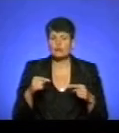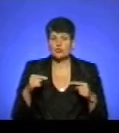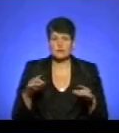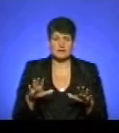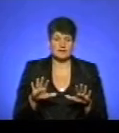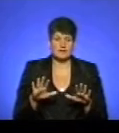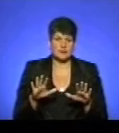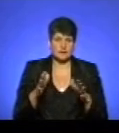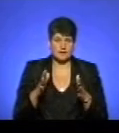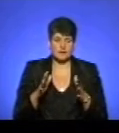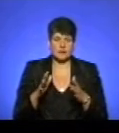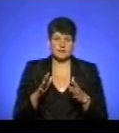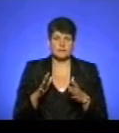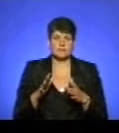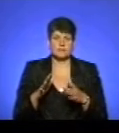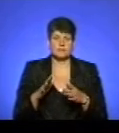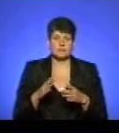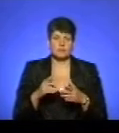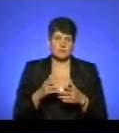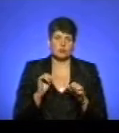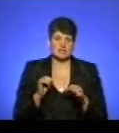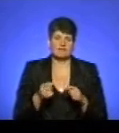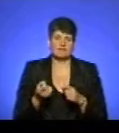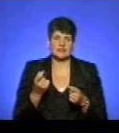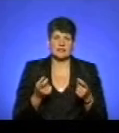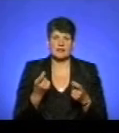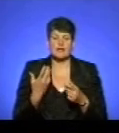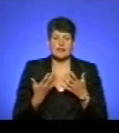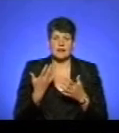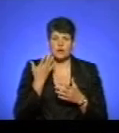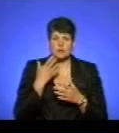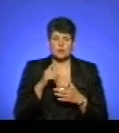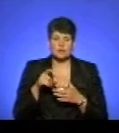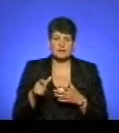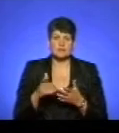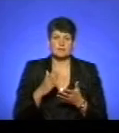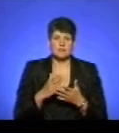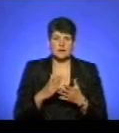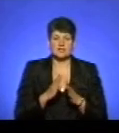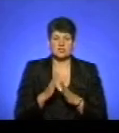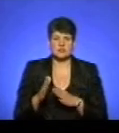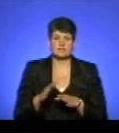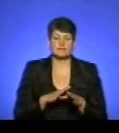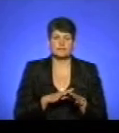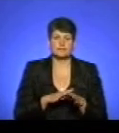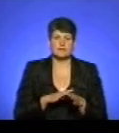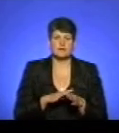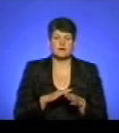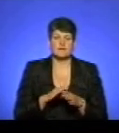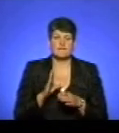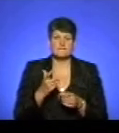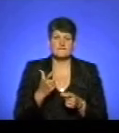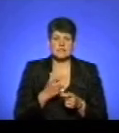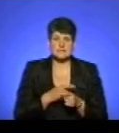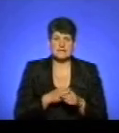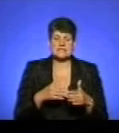імунобіологічних препаратів можливе виникнення, але коли людина дотримується режиму вакцинації, рекомендацій наданих